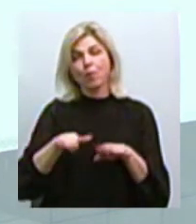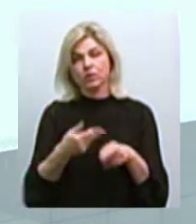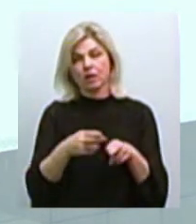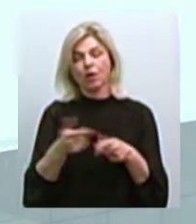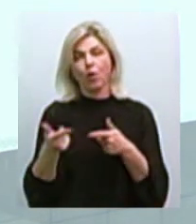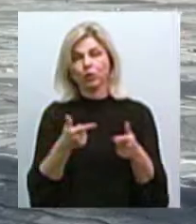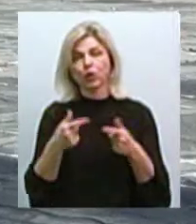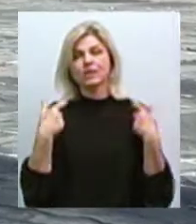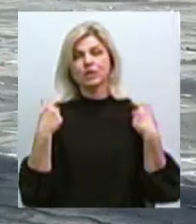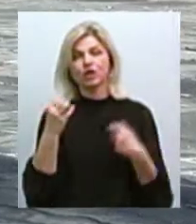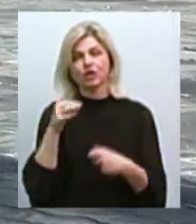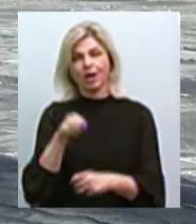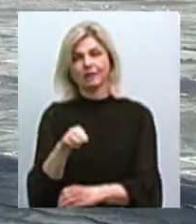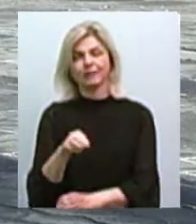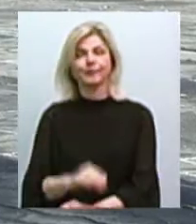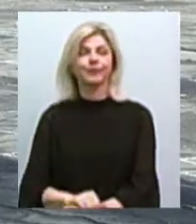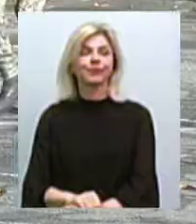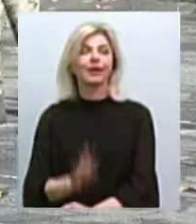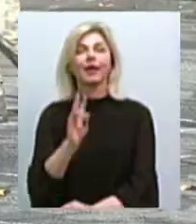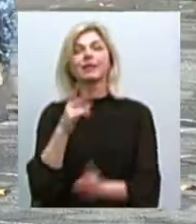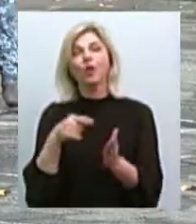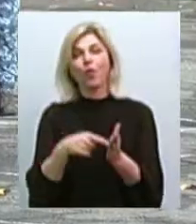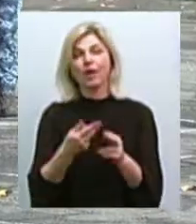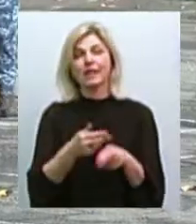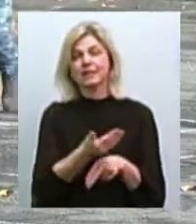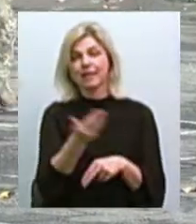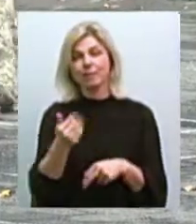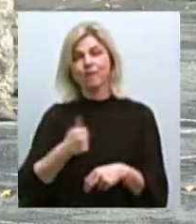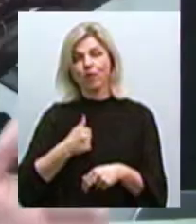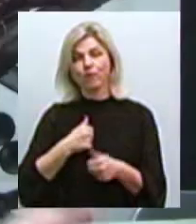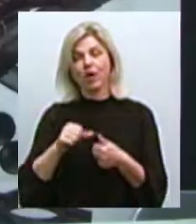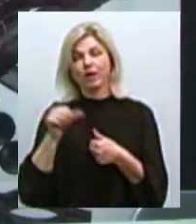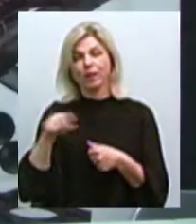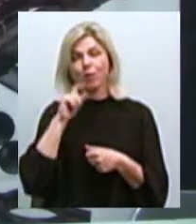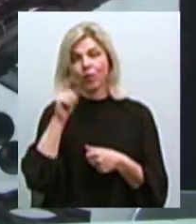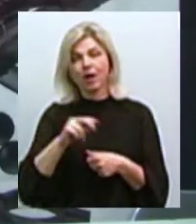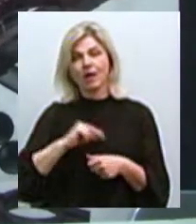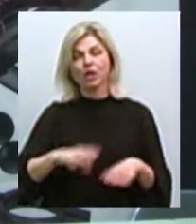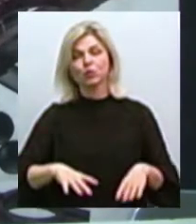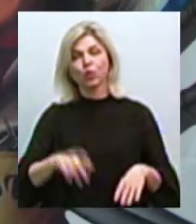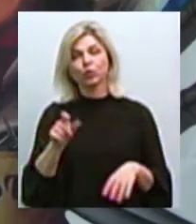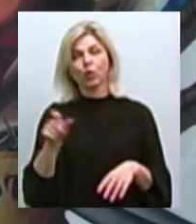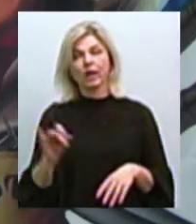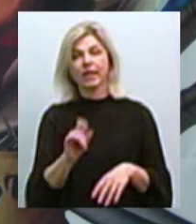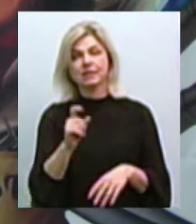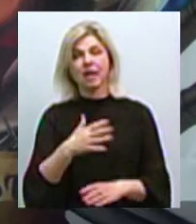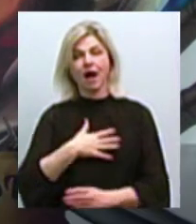встановиться на посаду. В Миколаєві з цими військовими, окрім українських, працюють інструктори з Канади.